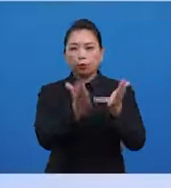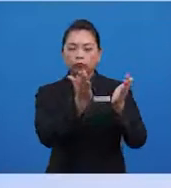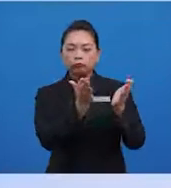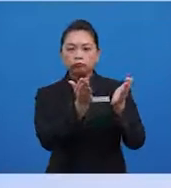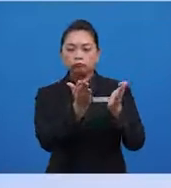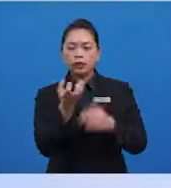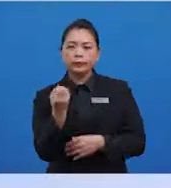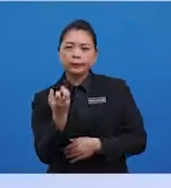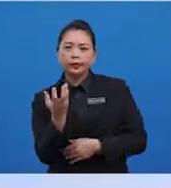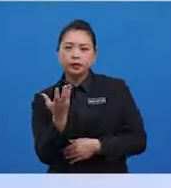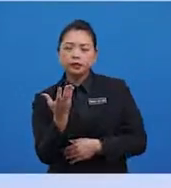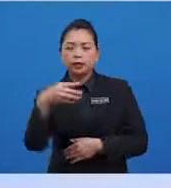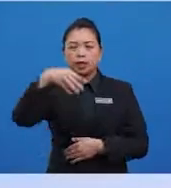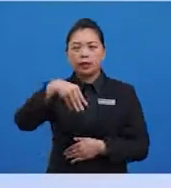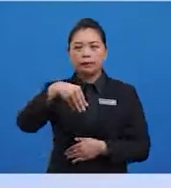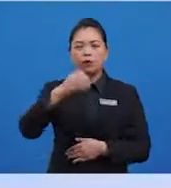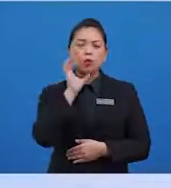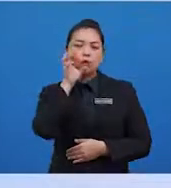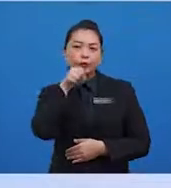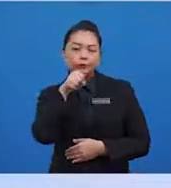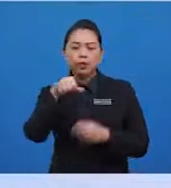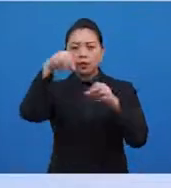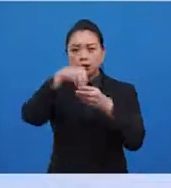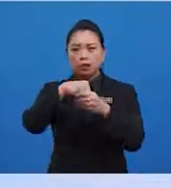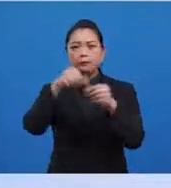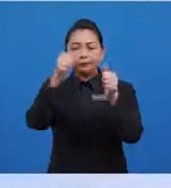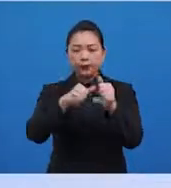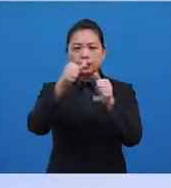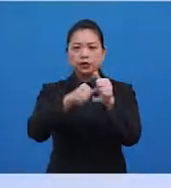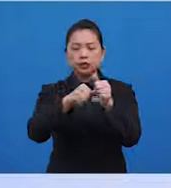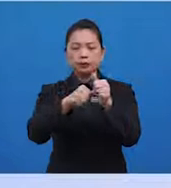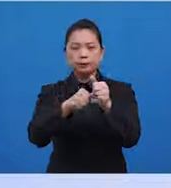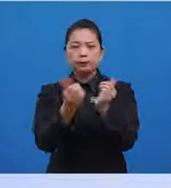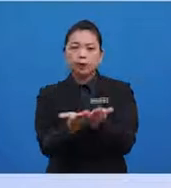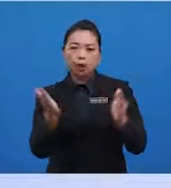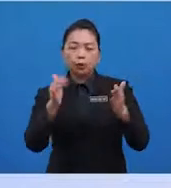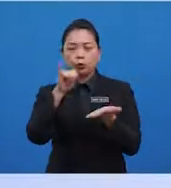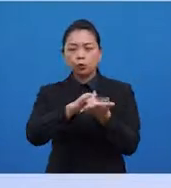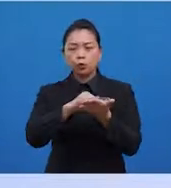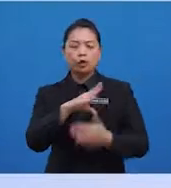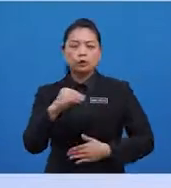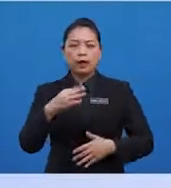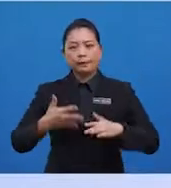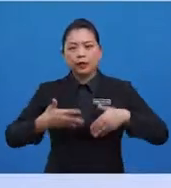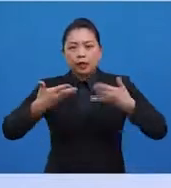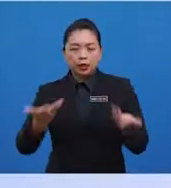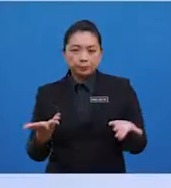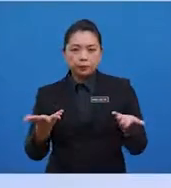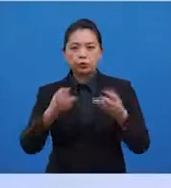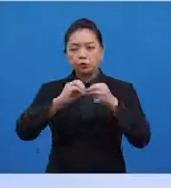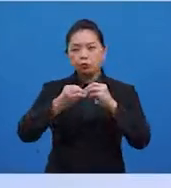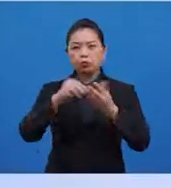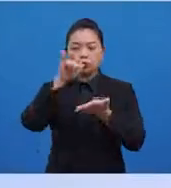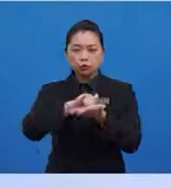Berapakah biji orin dalam setiap bakul itu? Dan bagaimanakah nombor